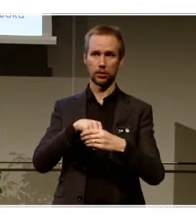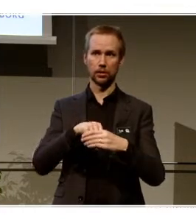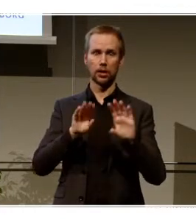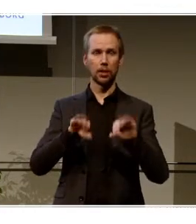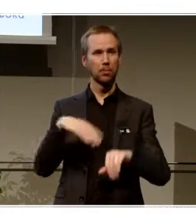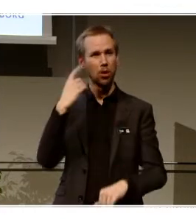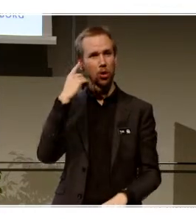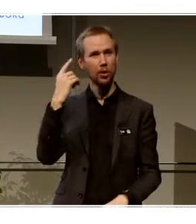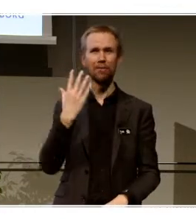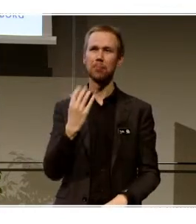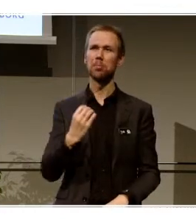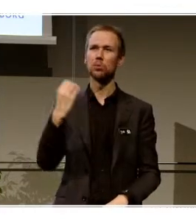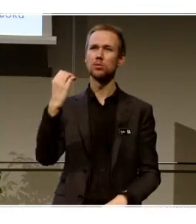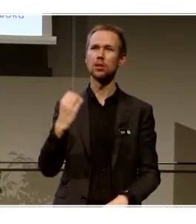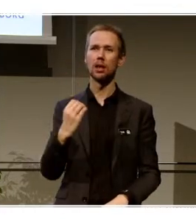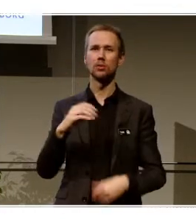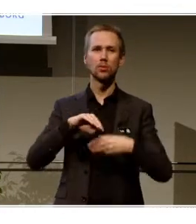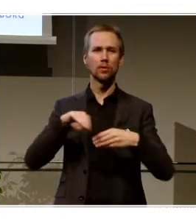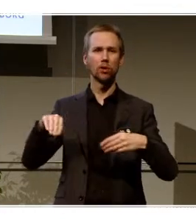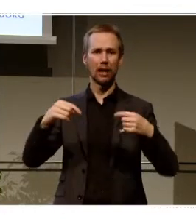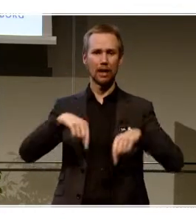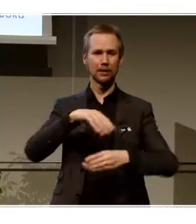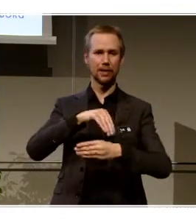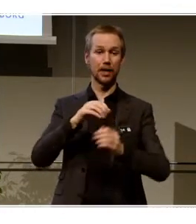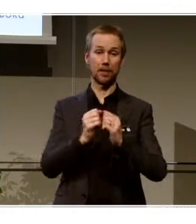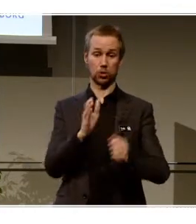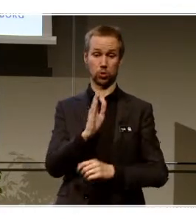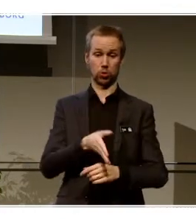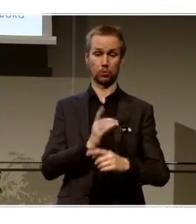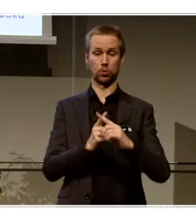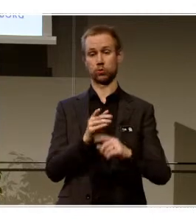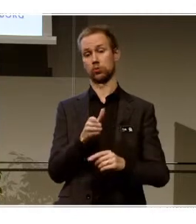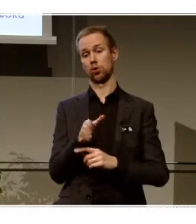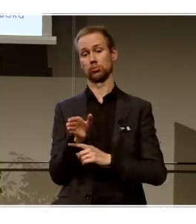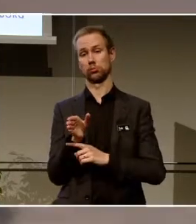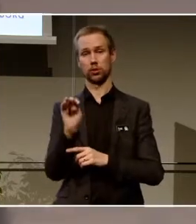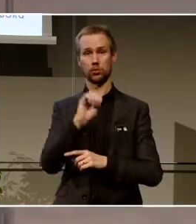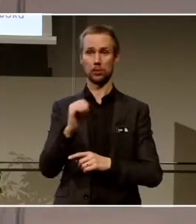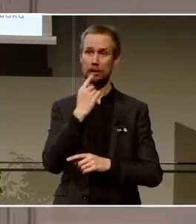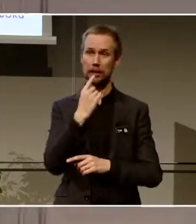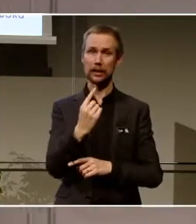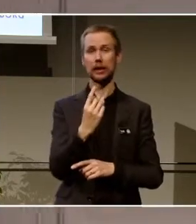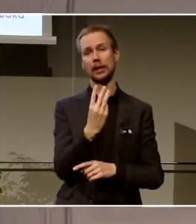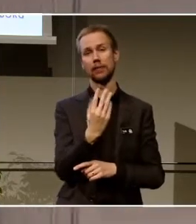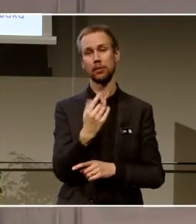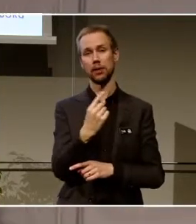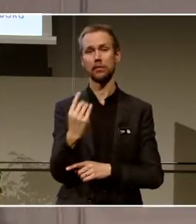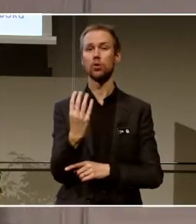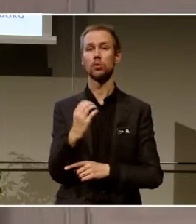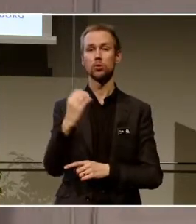i Sverige. Men om man tittar på södra och östra Europa så brukar man prata om att det är 35-40% av